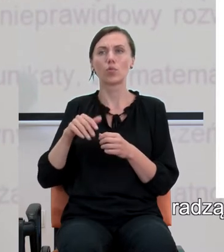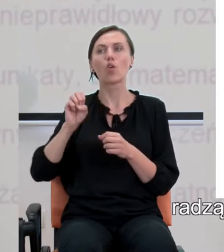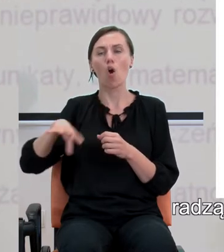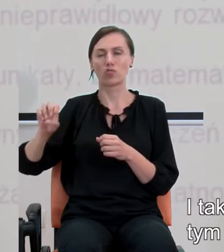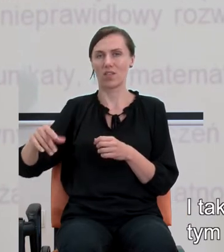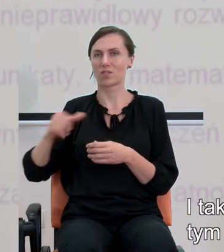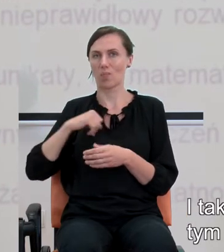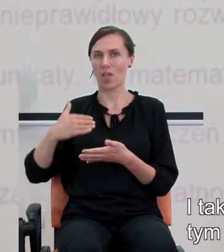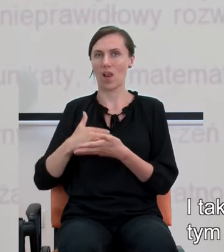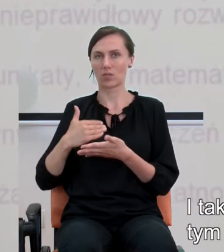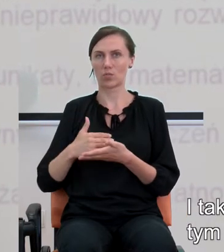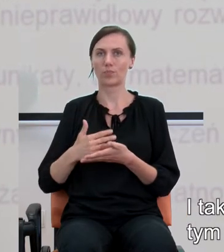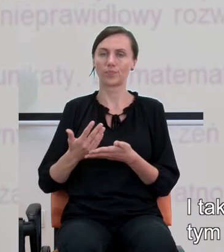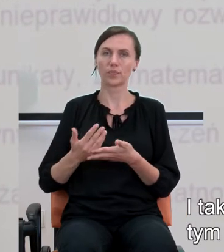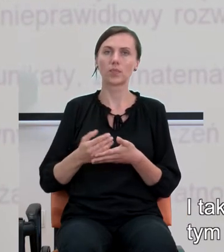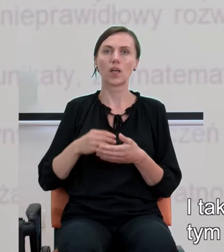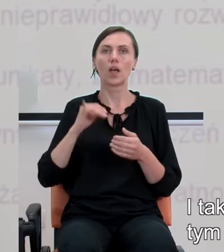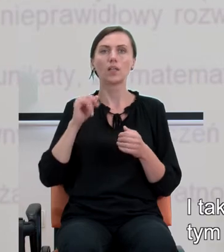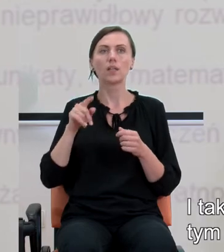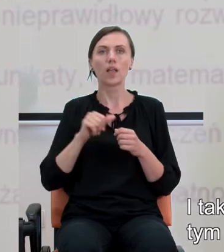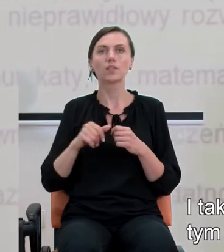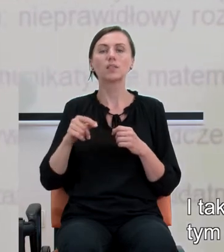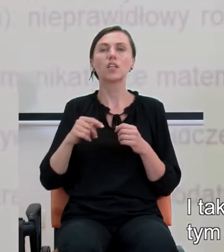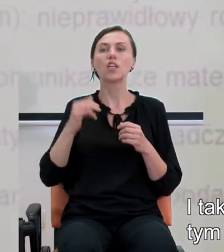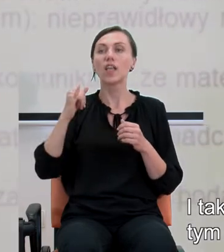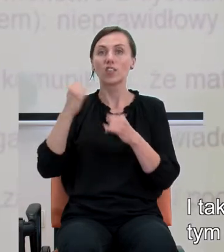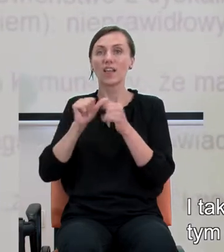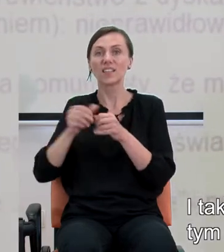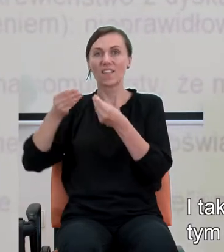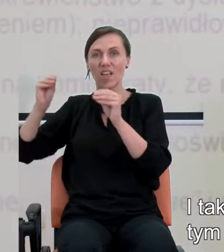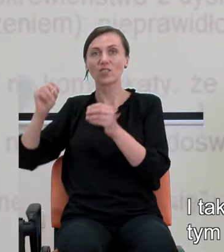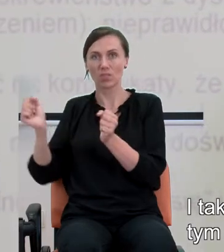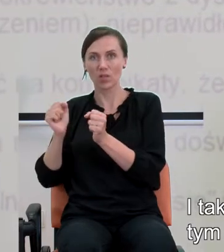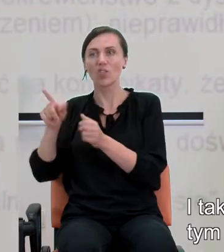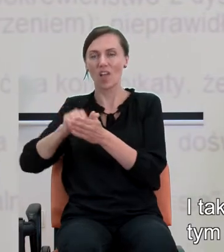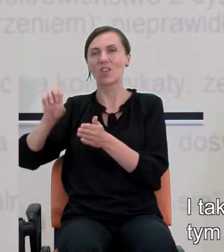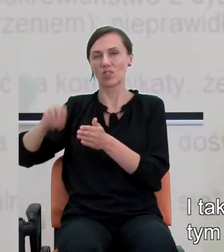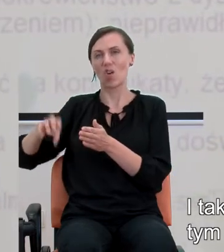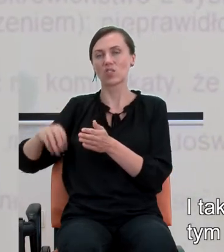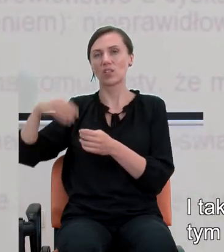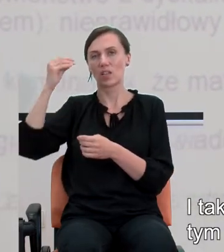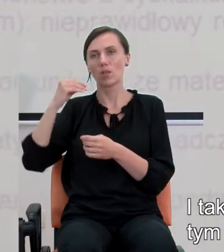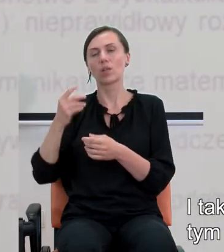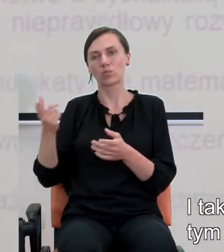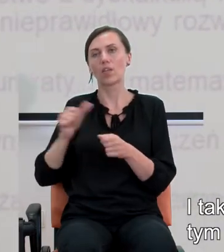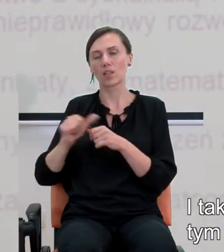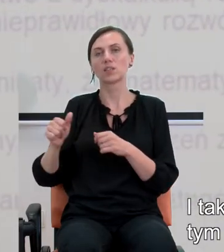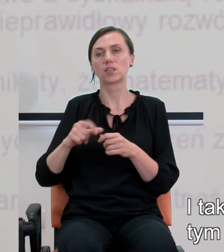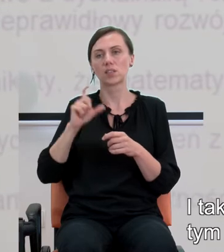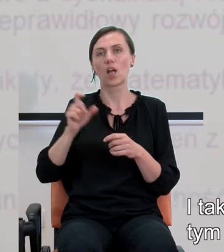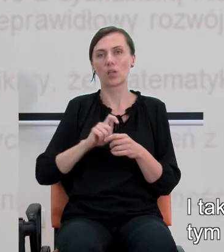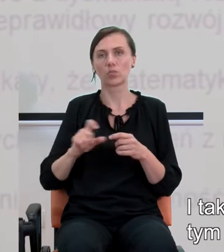gorzej. I taka ujemna korelacja, czyli to im wyższy lęk, tym gorsze osiągnięcia, no ona niestety